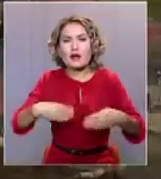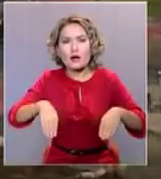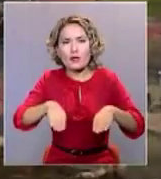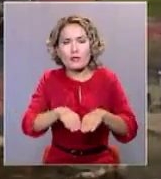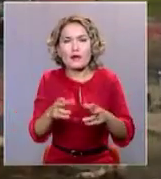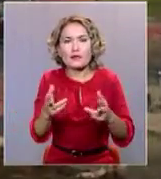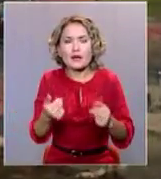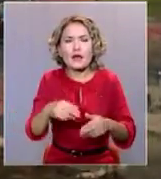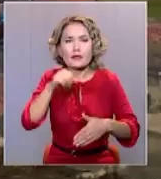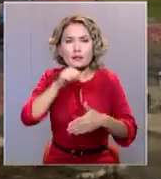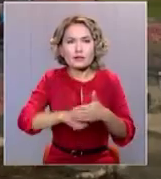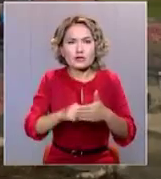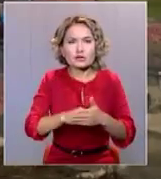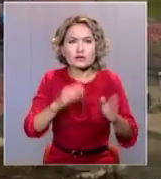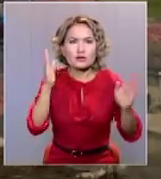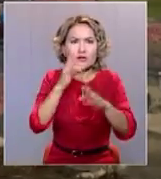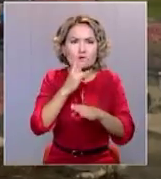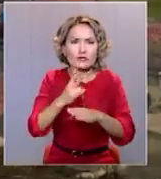барынша азайтуға тұрыстамыз.